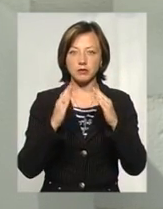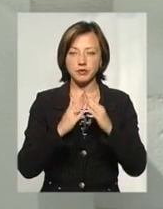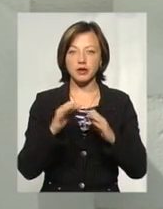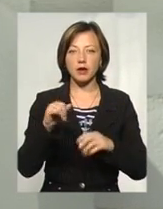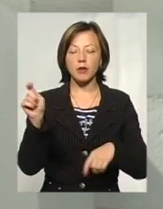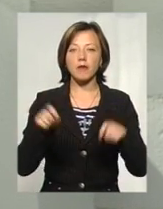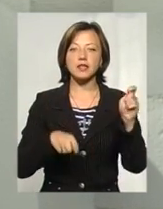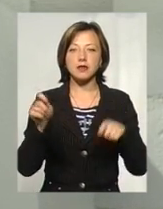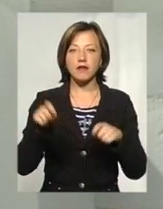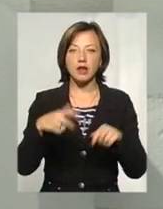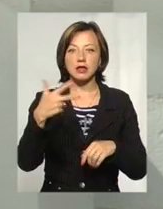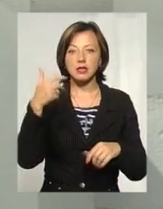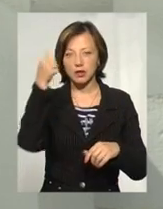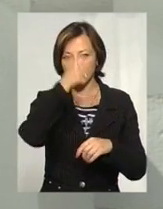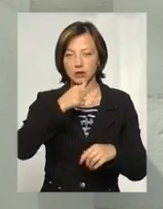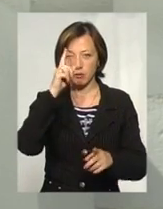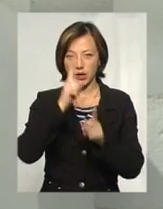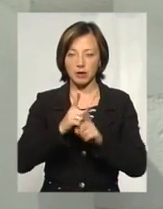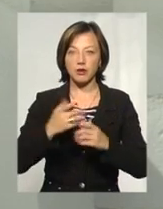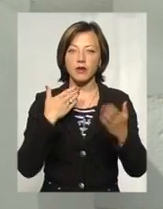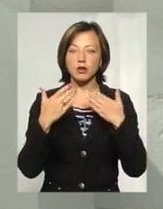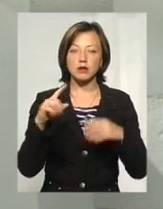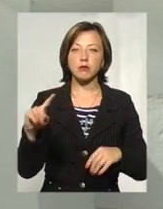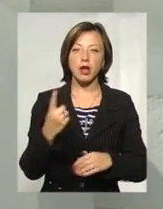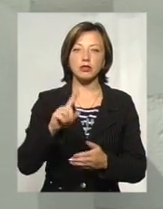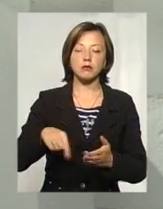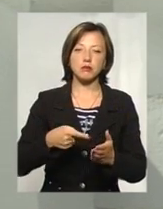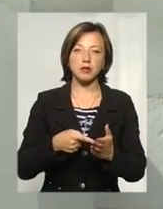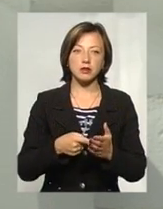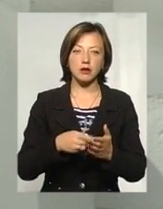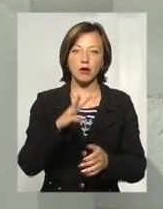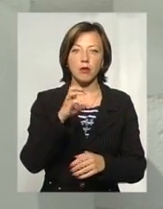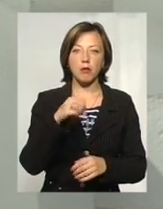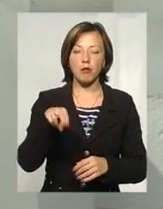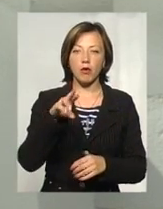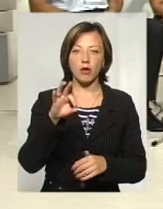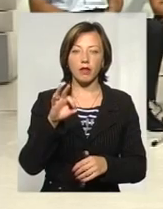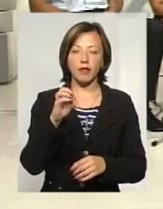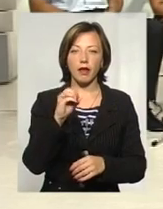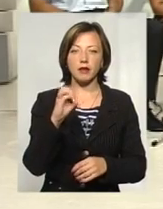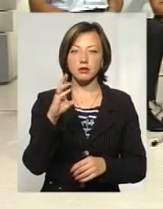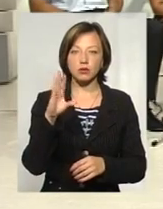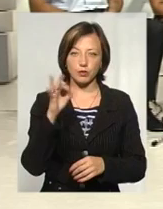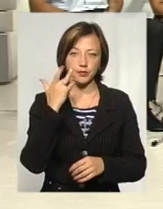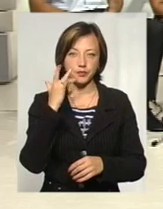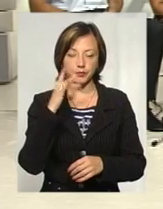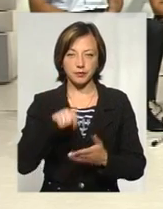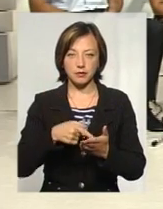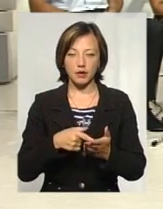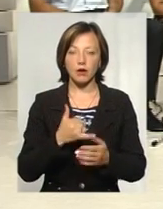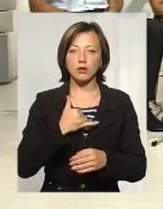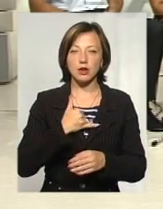братимських відносин з нашим першим містом, побратимом в місті США – це Модесто. В нас